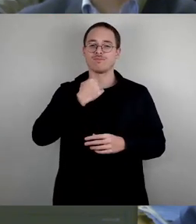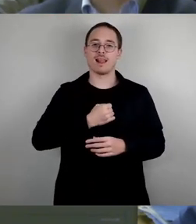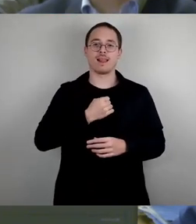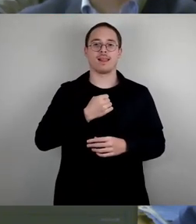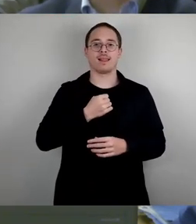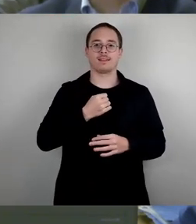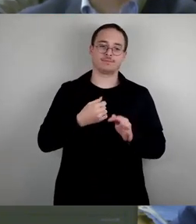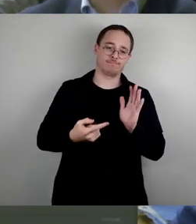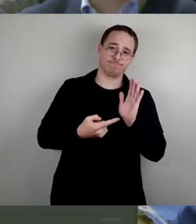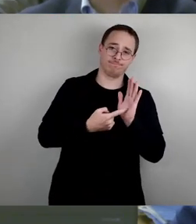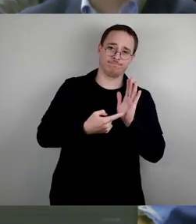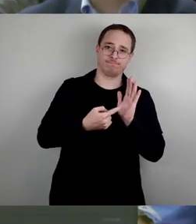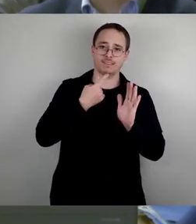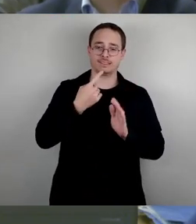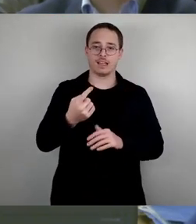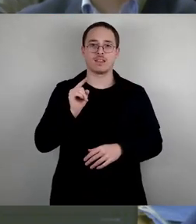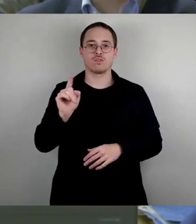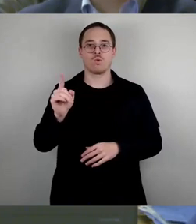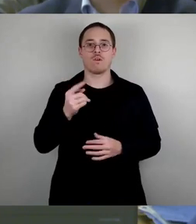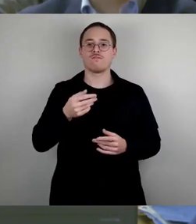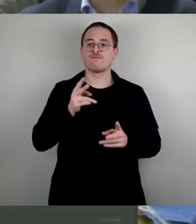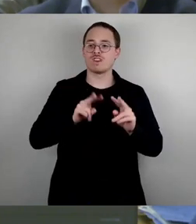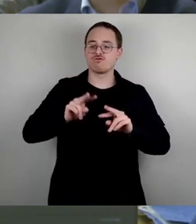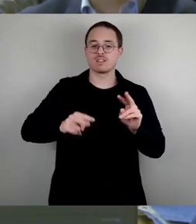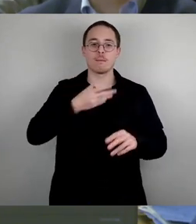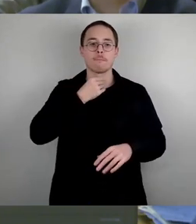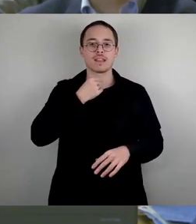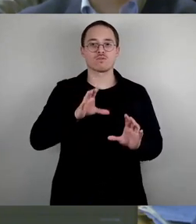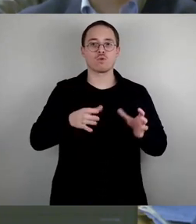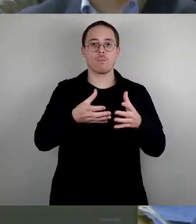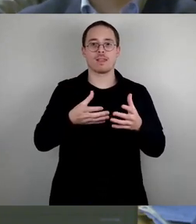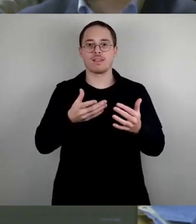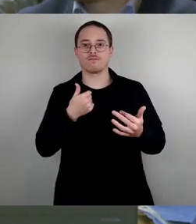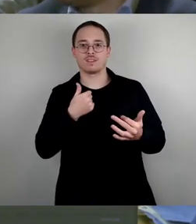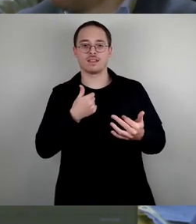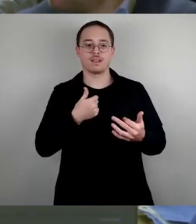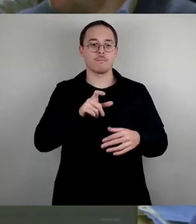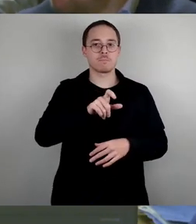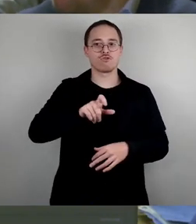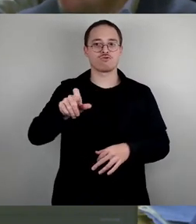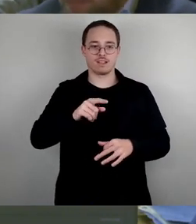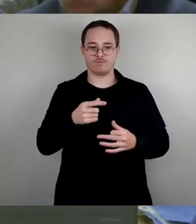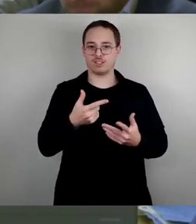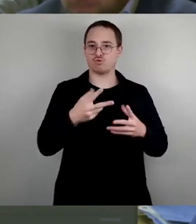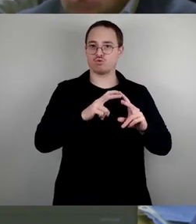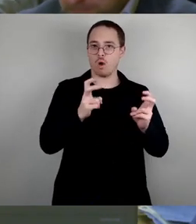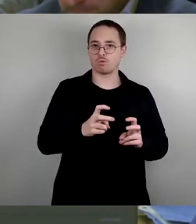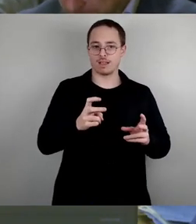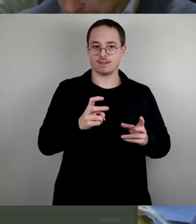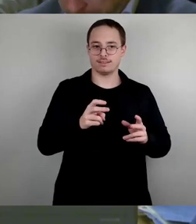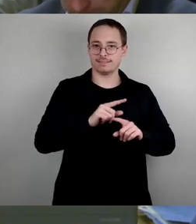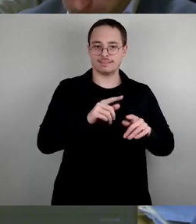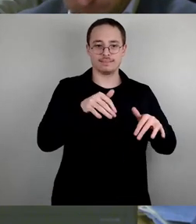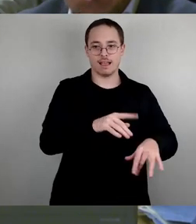ist, dass die verschiedenen Bedarfsgruppen, Obdachlose zusammengewirbelt werden mit sogenannten Geflüchteten und werden natürlich dann